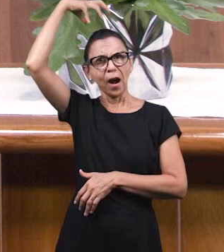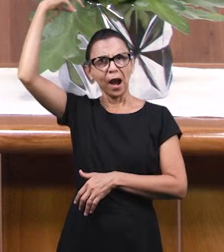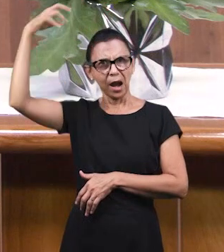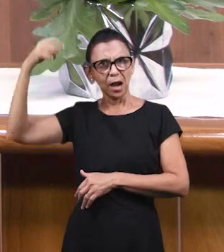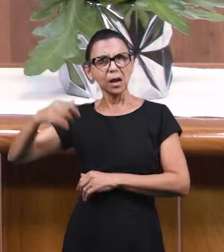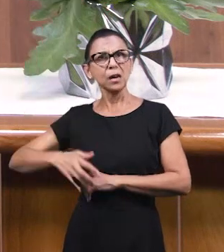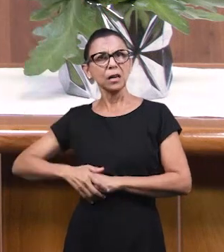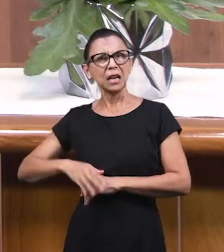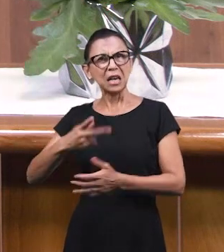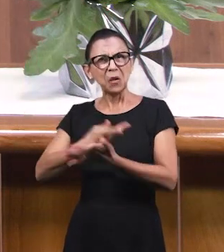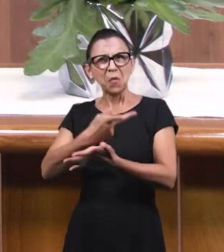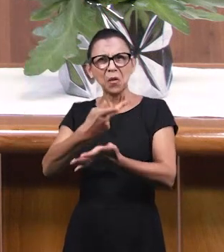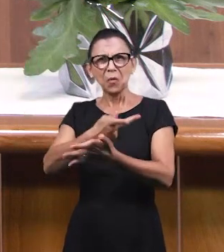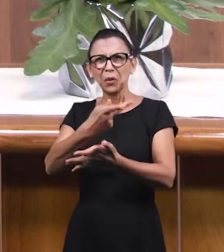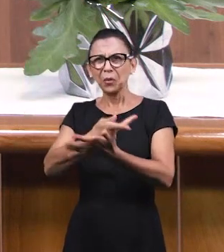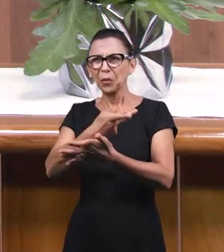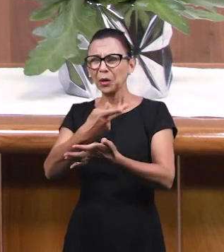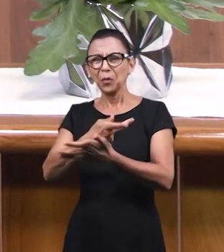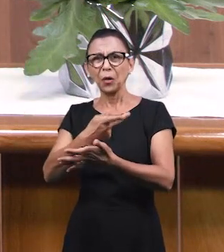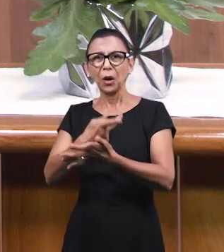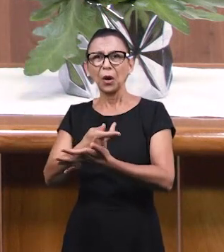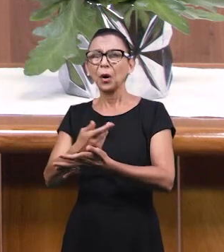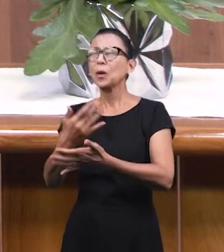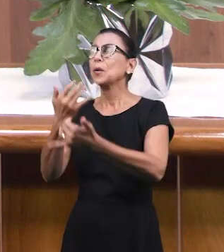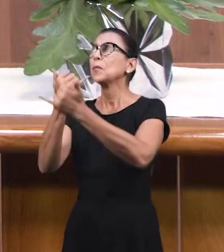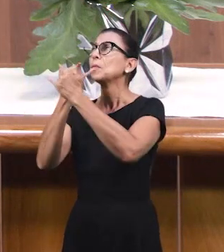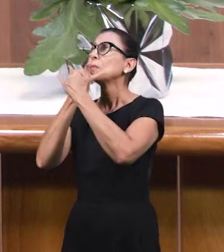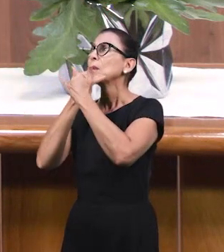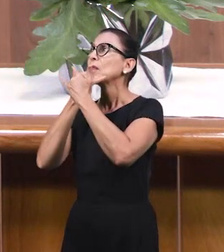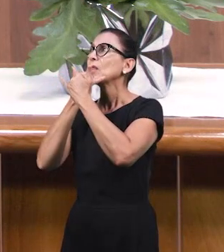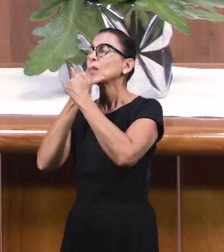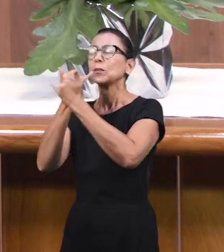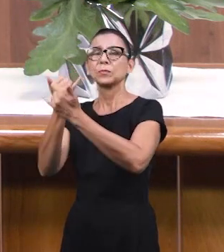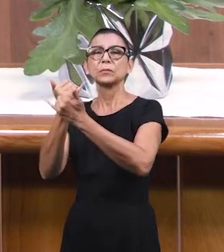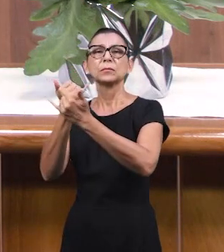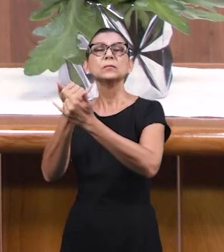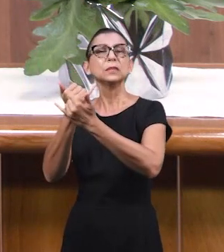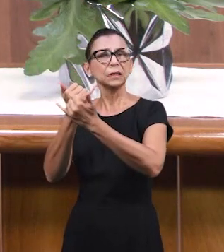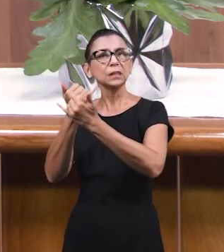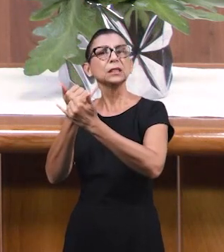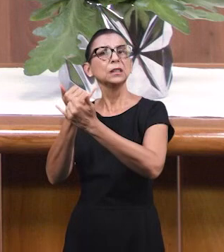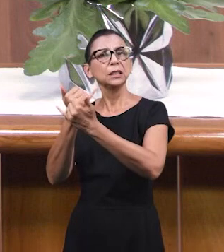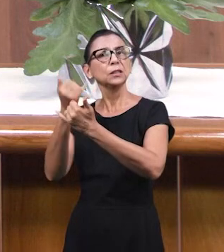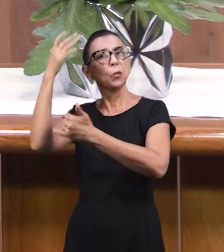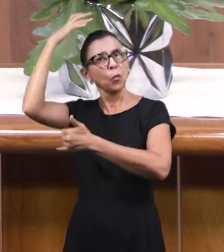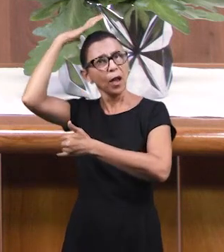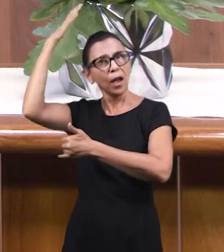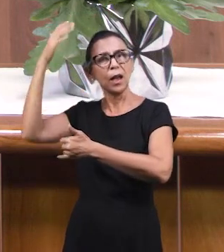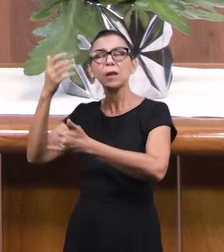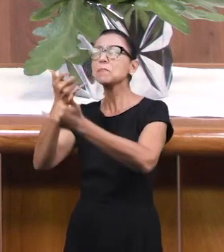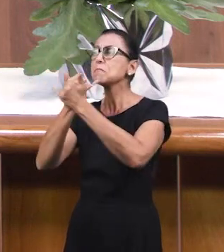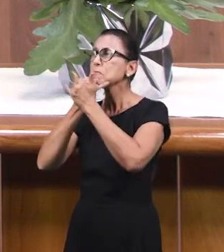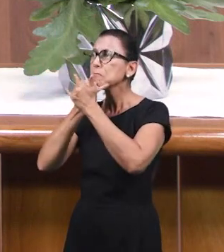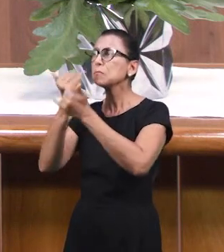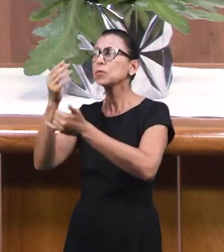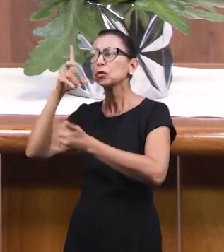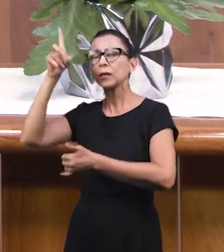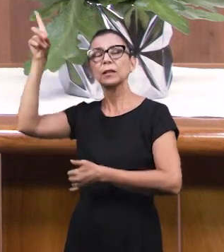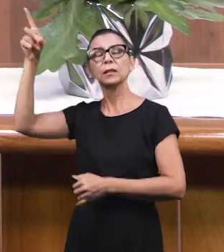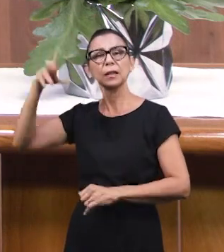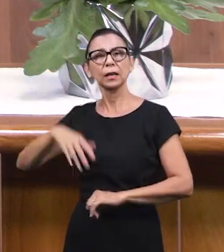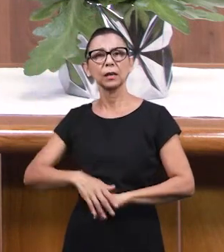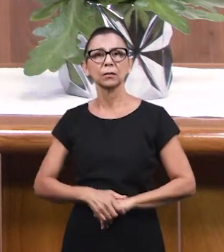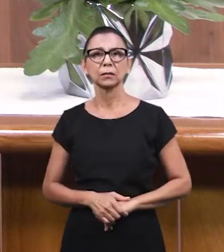поправил жизнь свою. То есть, когда человек, он раскаивается, он так больше не поступает.